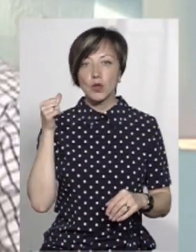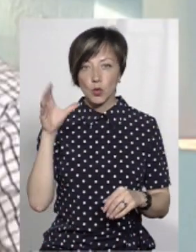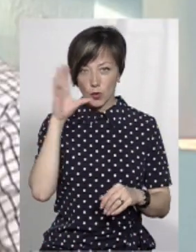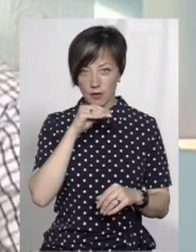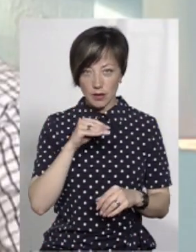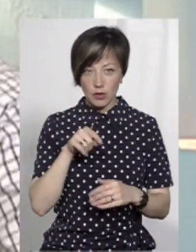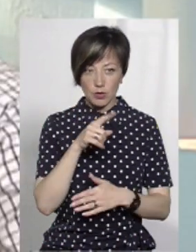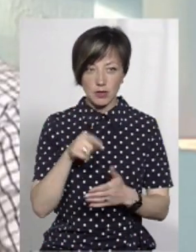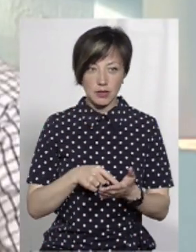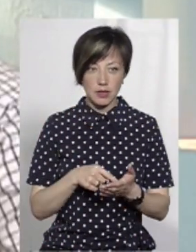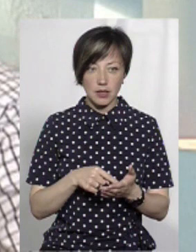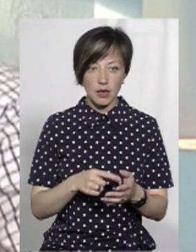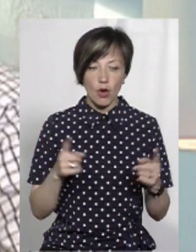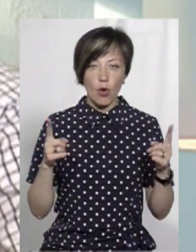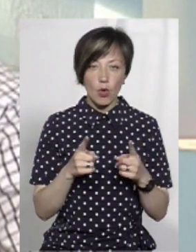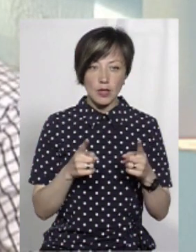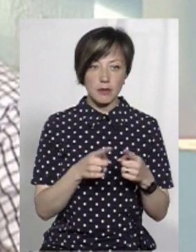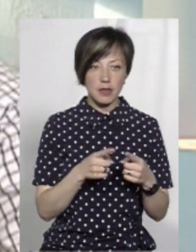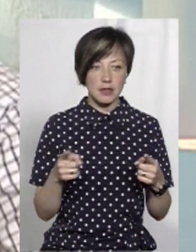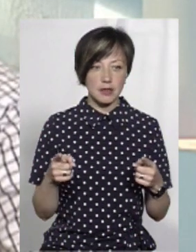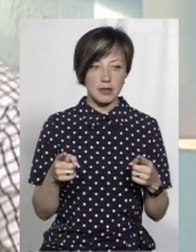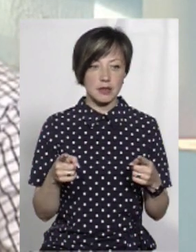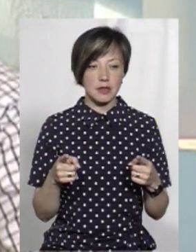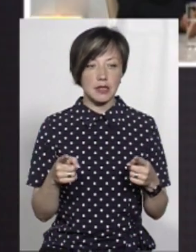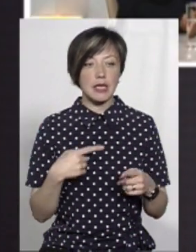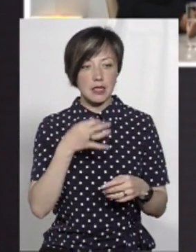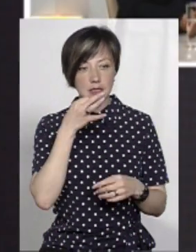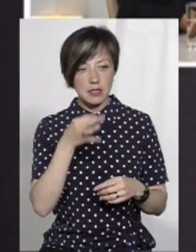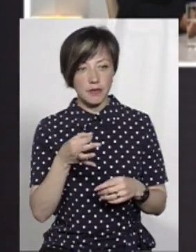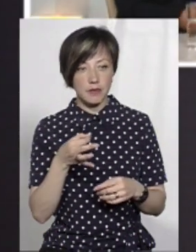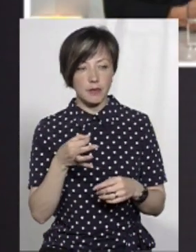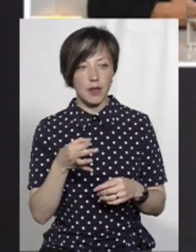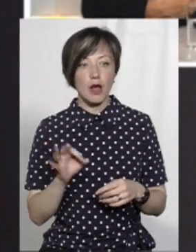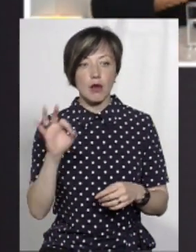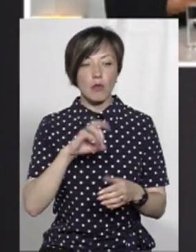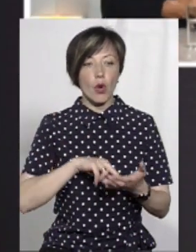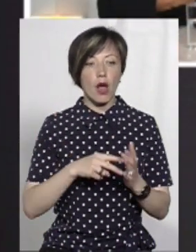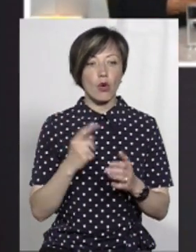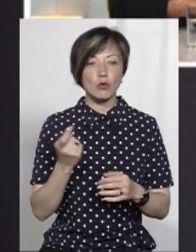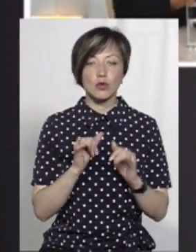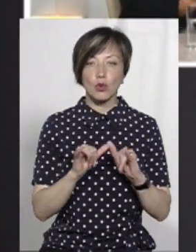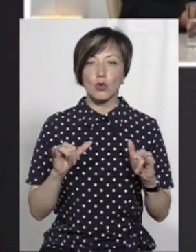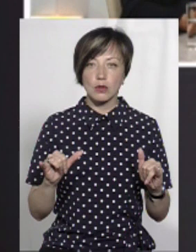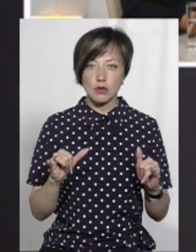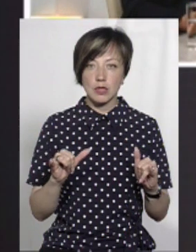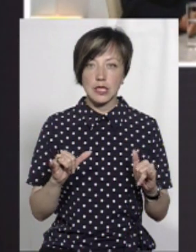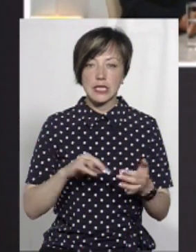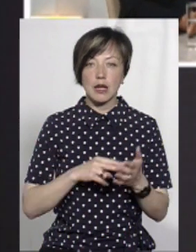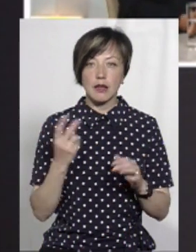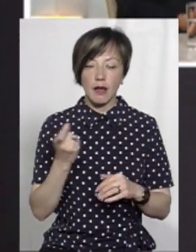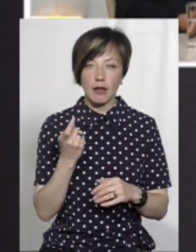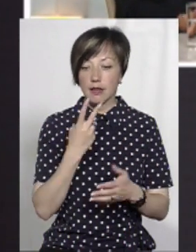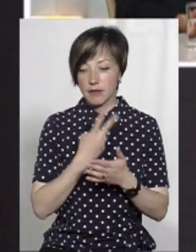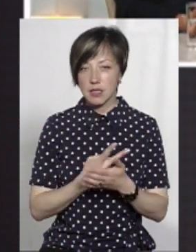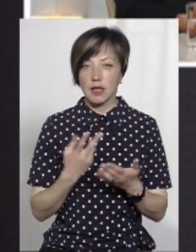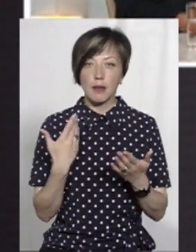вдалося? Короткий період, крім агентів. Я сказав, ну дивіться, щодо економічного розвитку і розвитку стратегії.